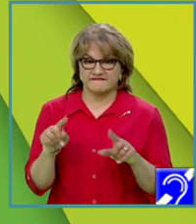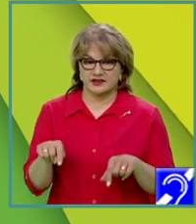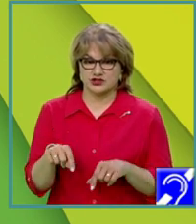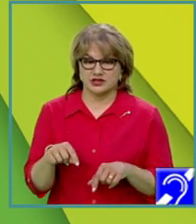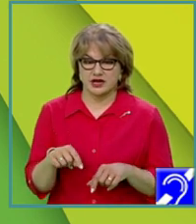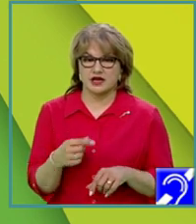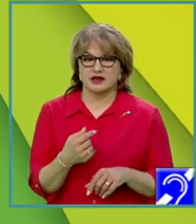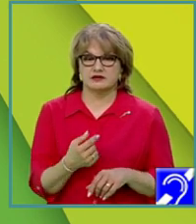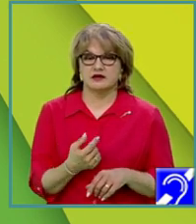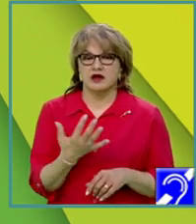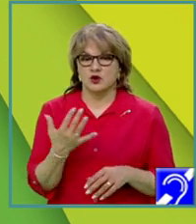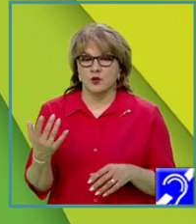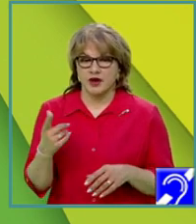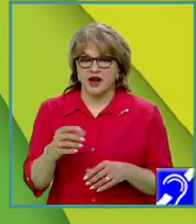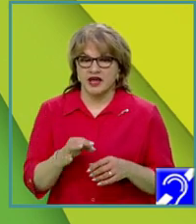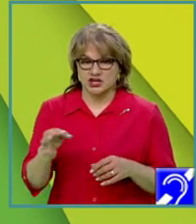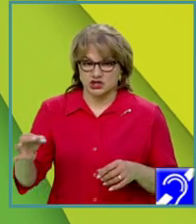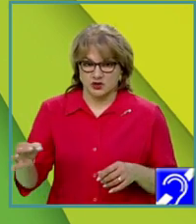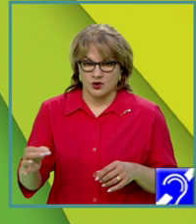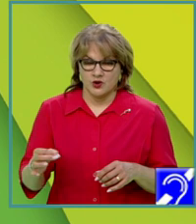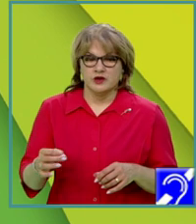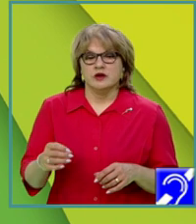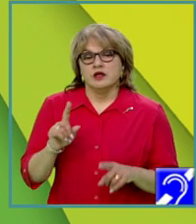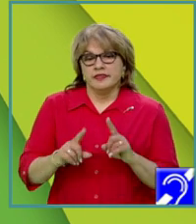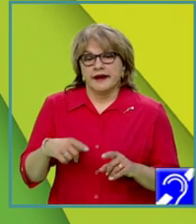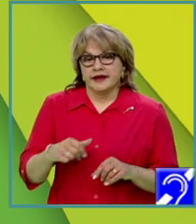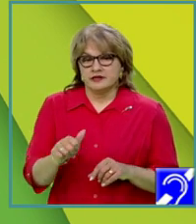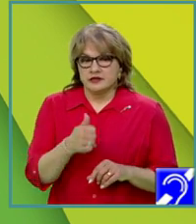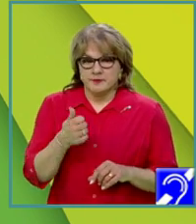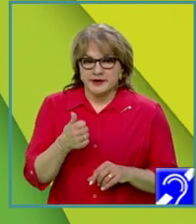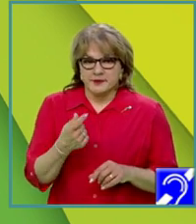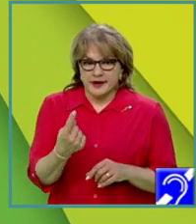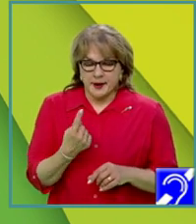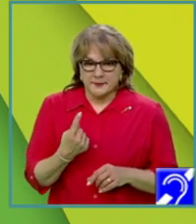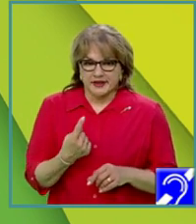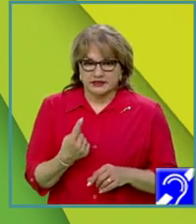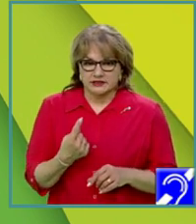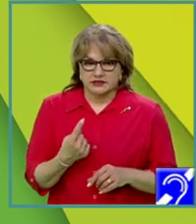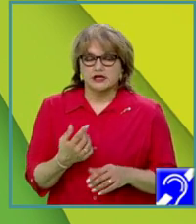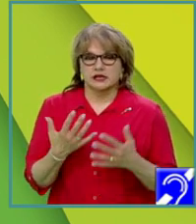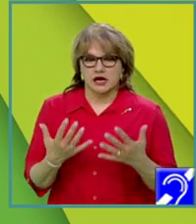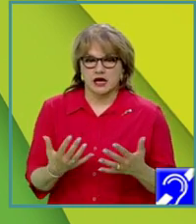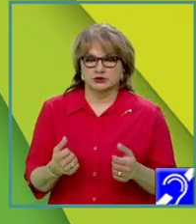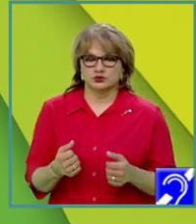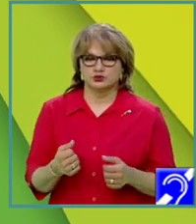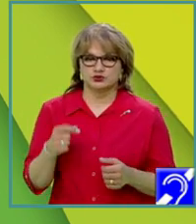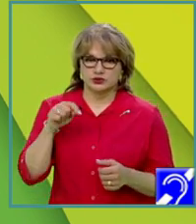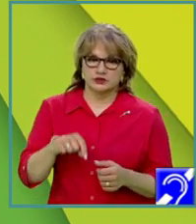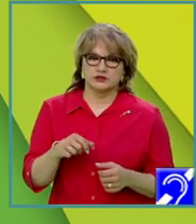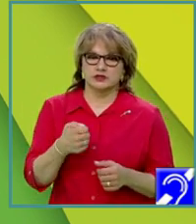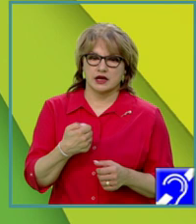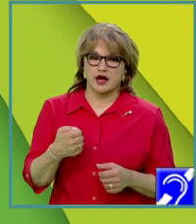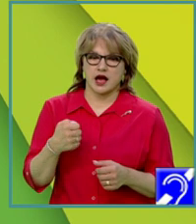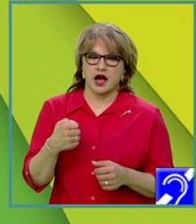șirului aflat în fișier. Dacă este prima apariție, atunci în A de